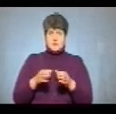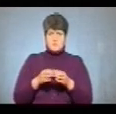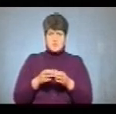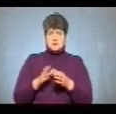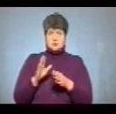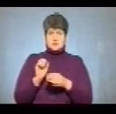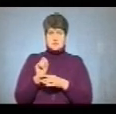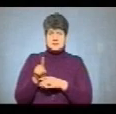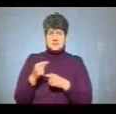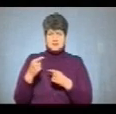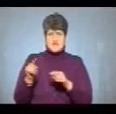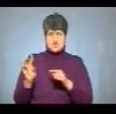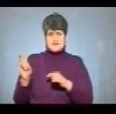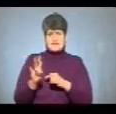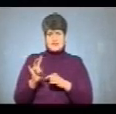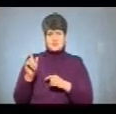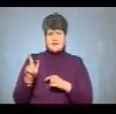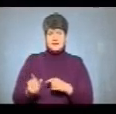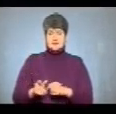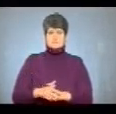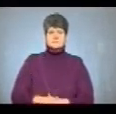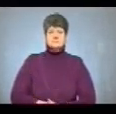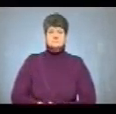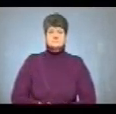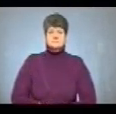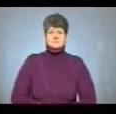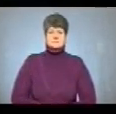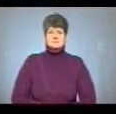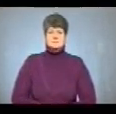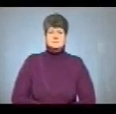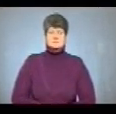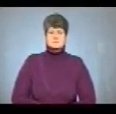буде призначений інший священий. Марта Журоваль, Андрій Прокопів, Новини.